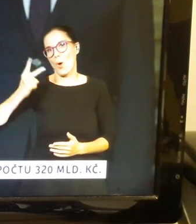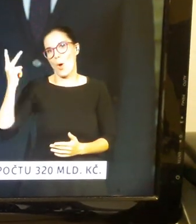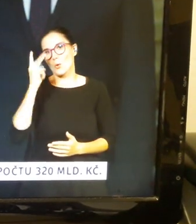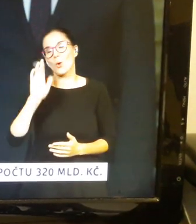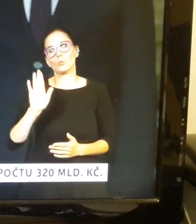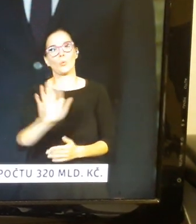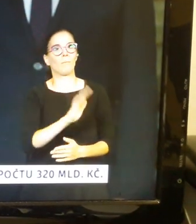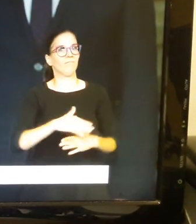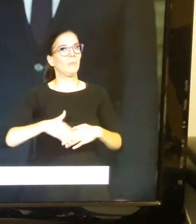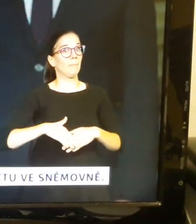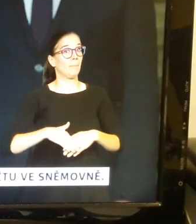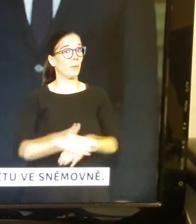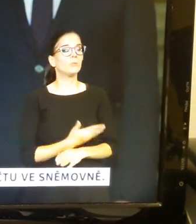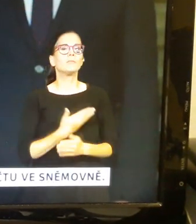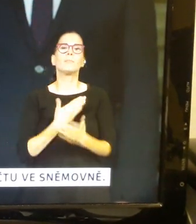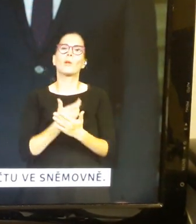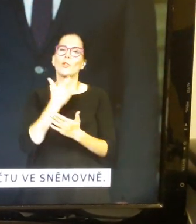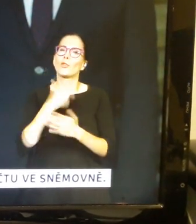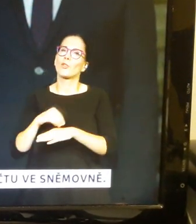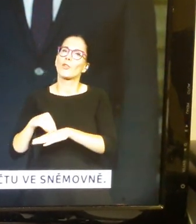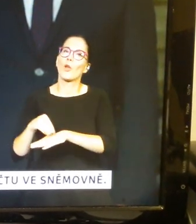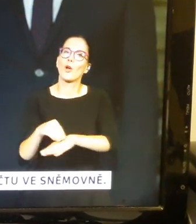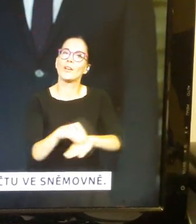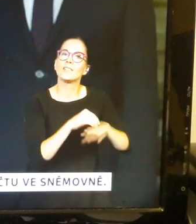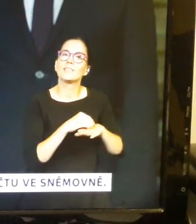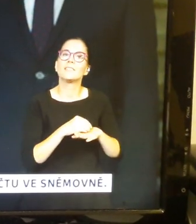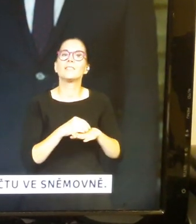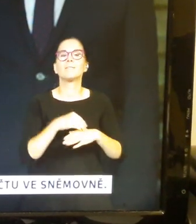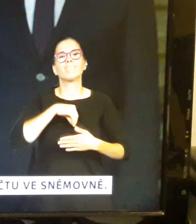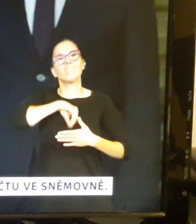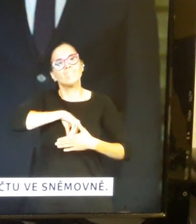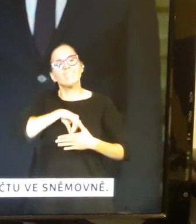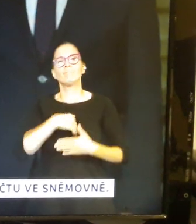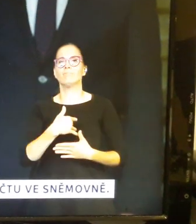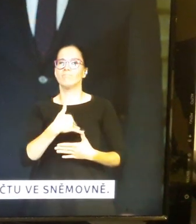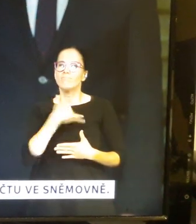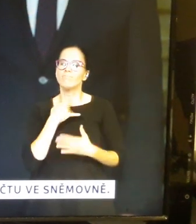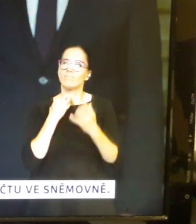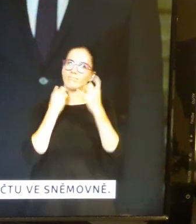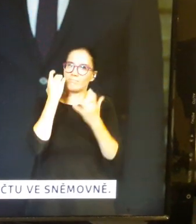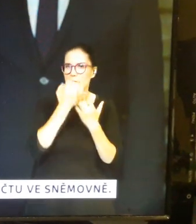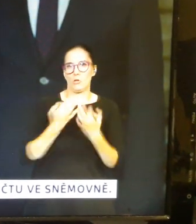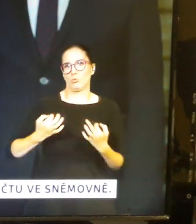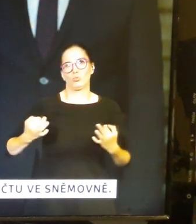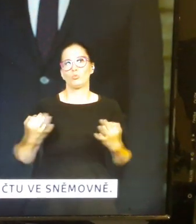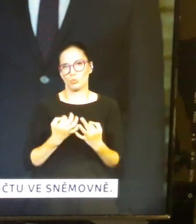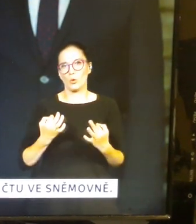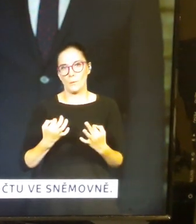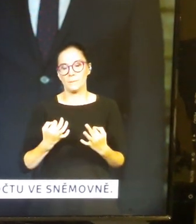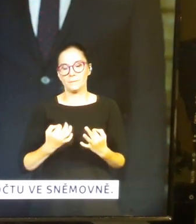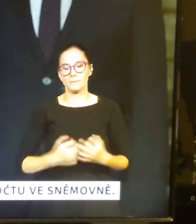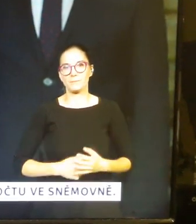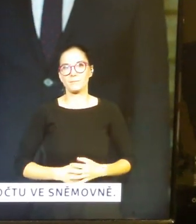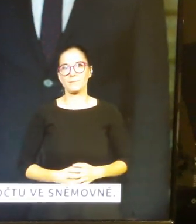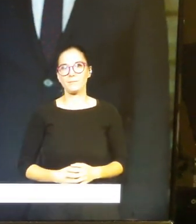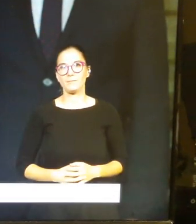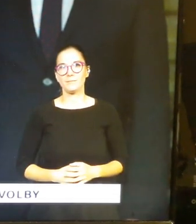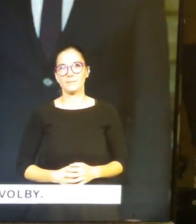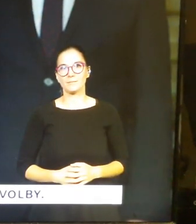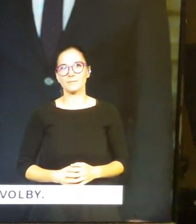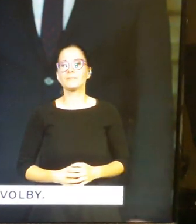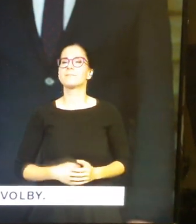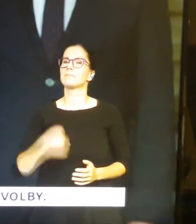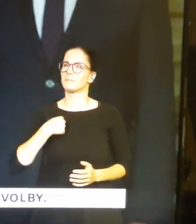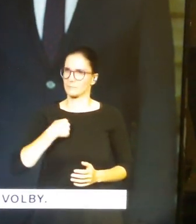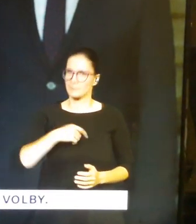bych vám všem chtěl sdělit věci, které mě opravdu tíží. Možná ze všeho nejmoc. S